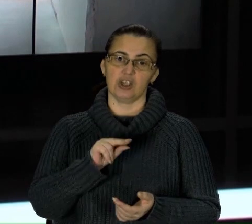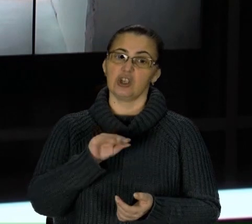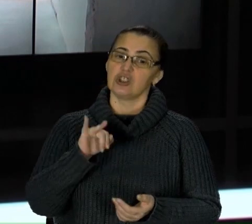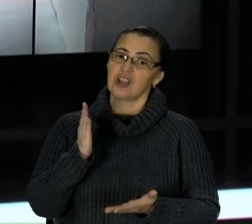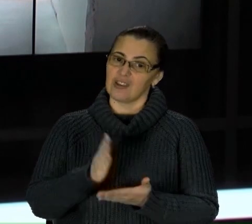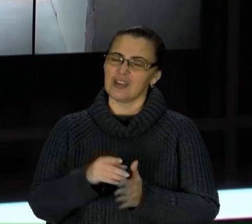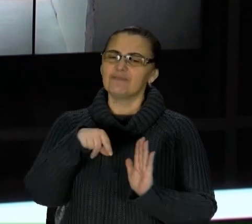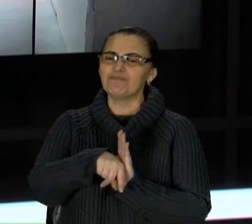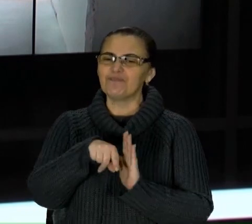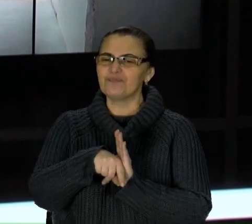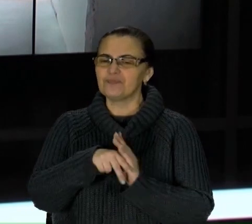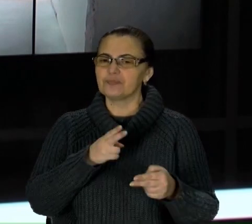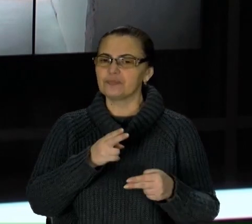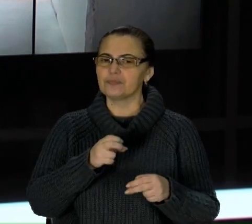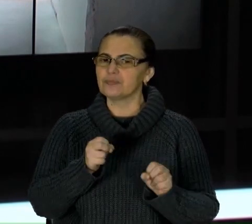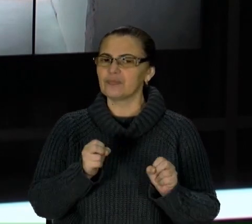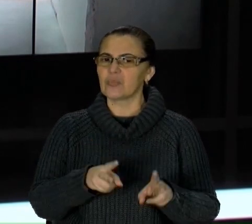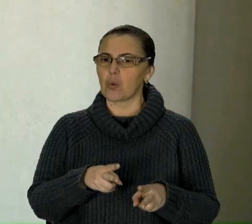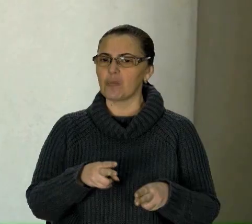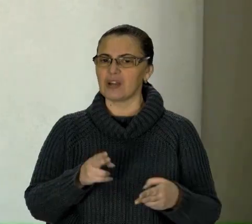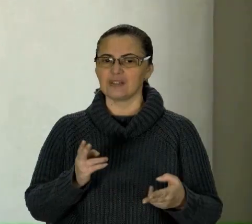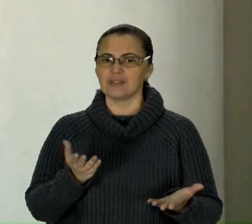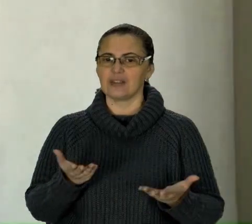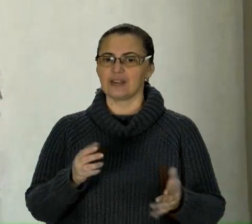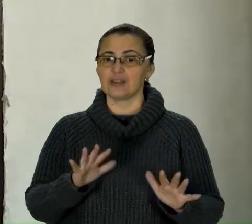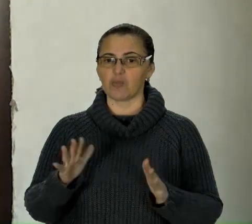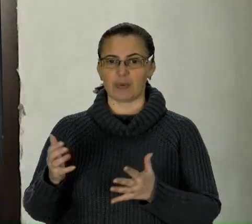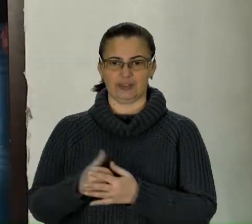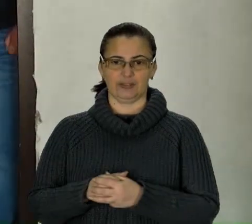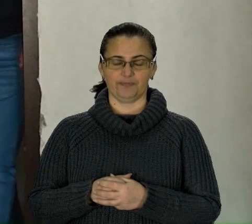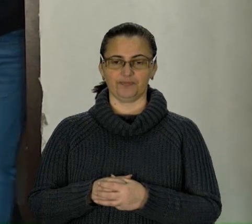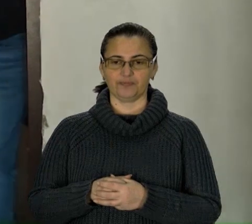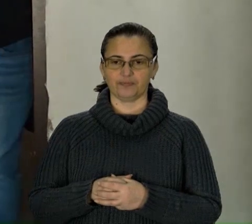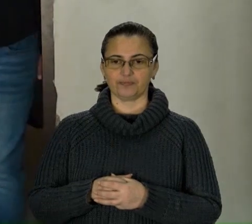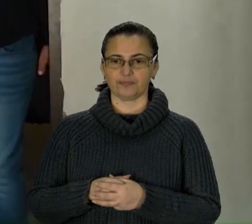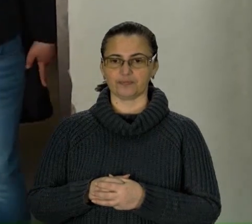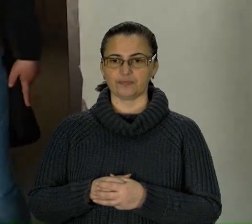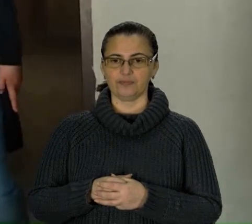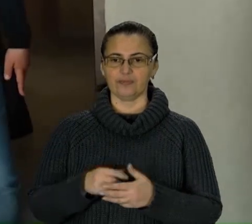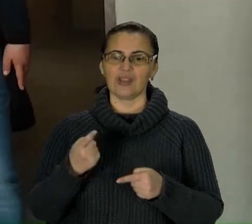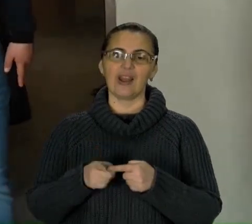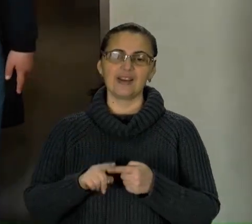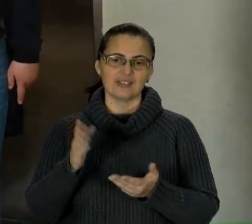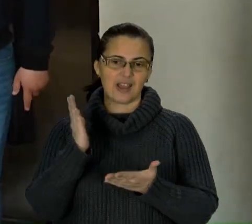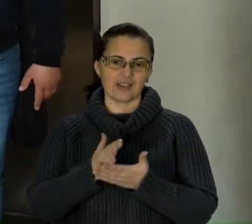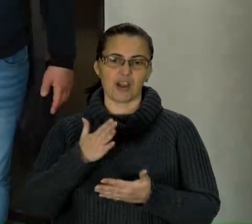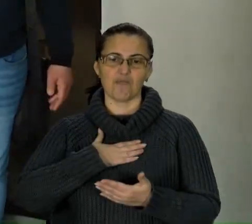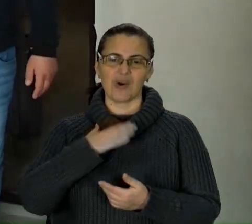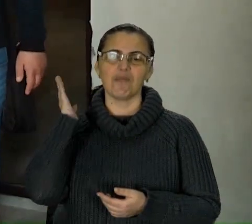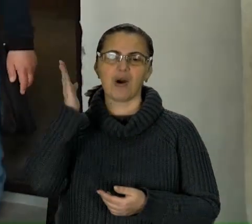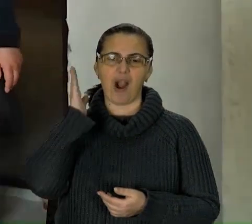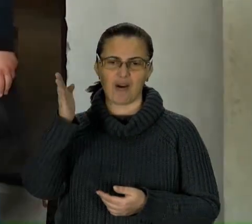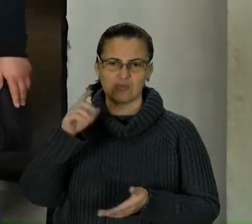ризики? Наша Марина Пітеляк розповість детальніше. Проходьте. Це мої майбутні метри